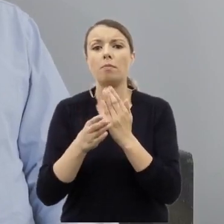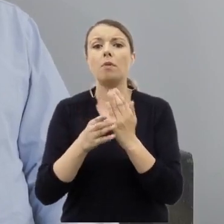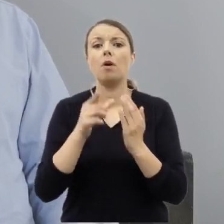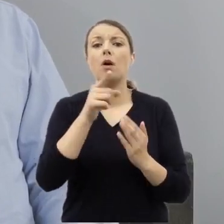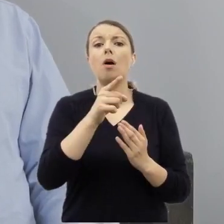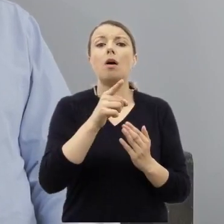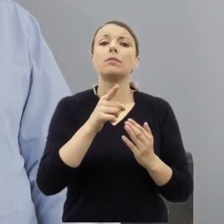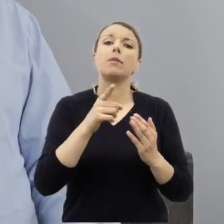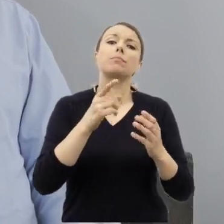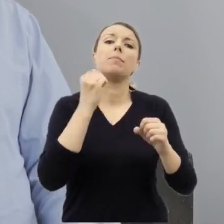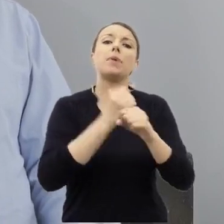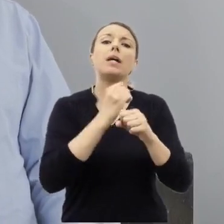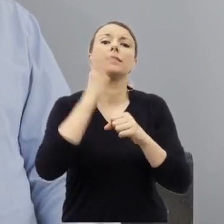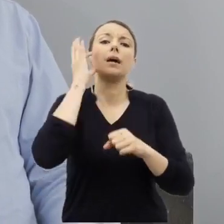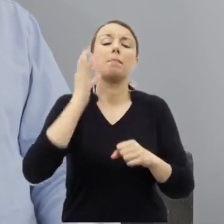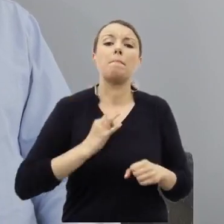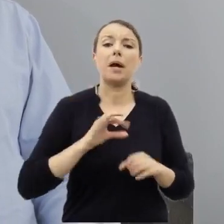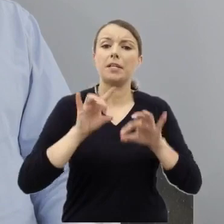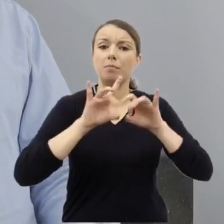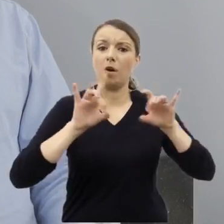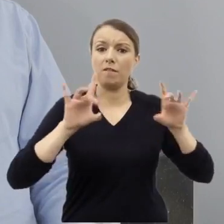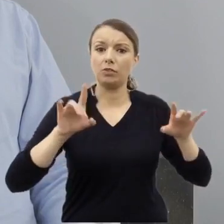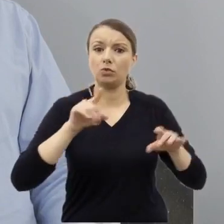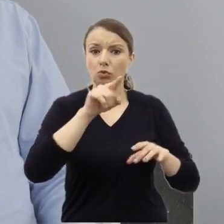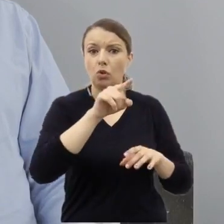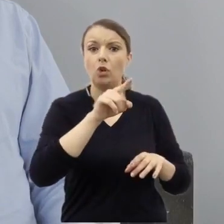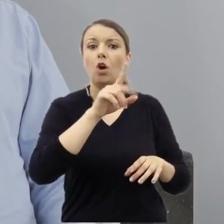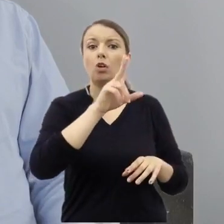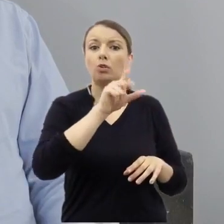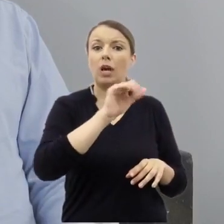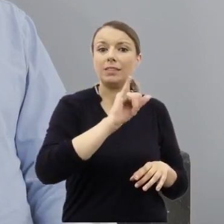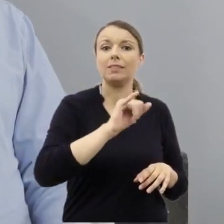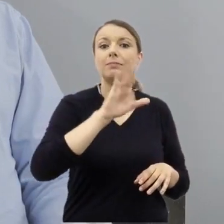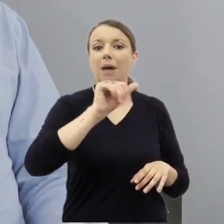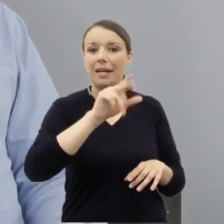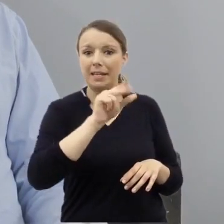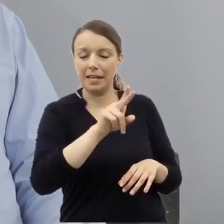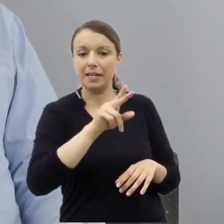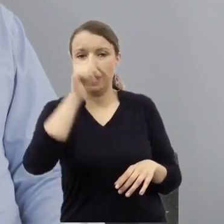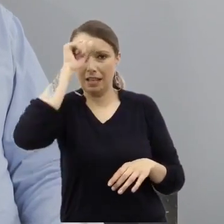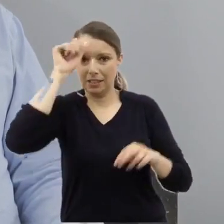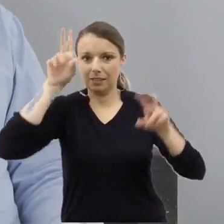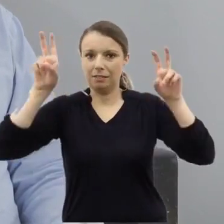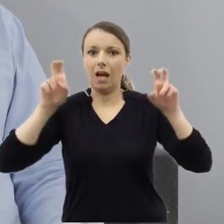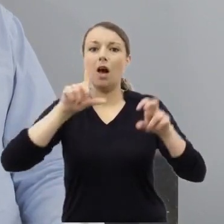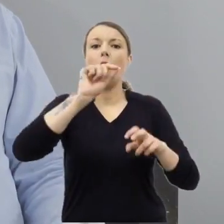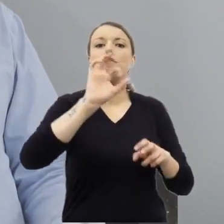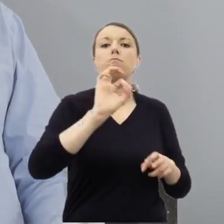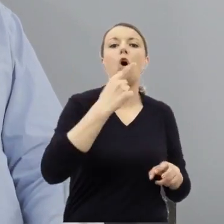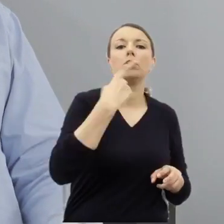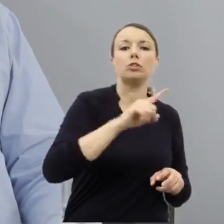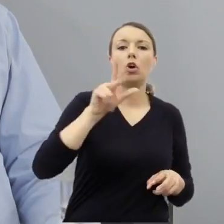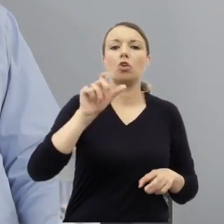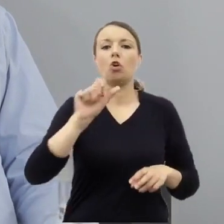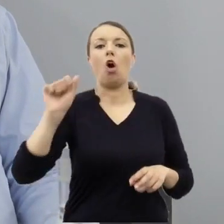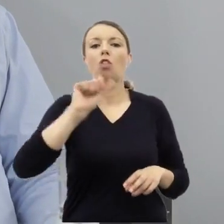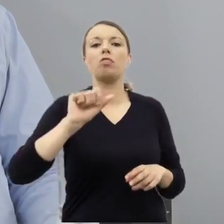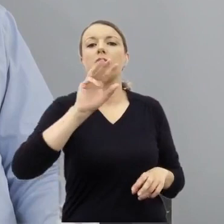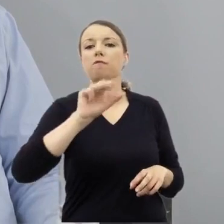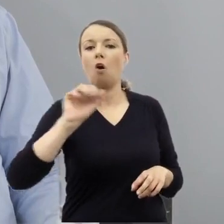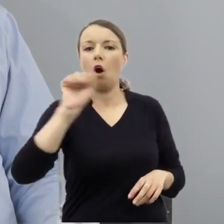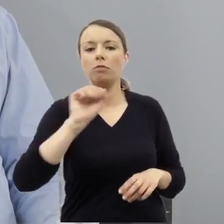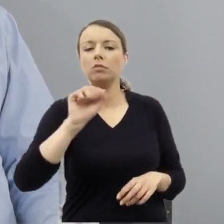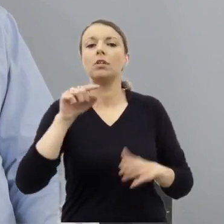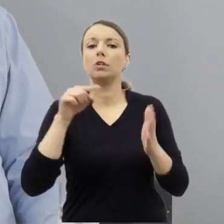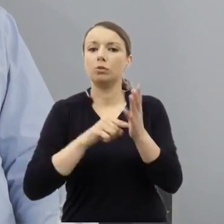Tokarskiej-Bakir pod klątwą, gdzie mamy do czynienia ze zbiorem dokumentów mniej więcej